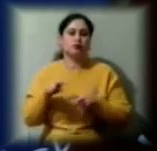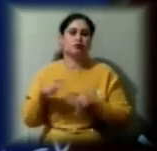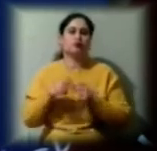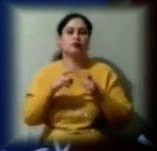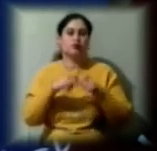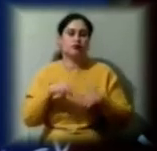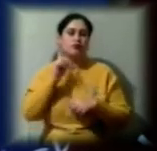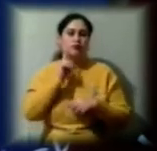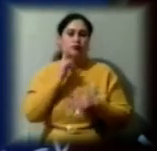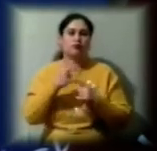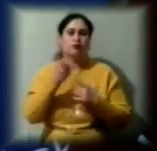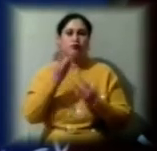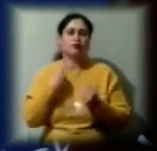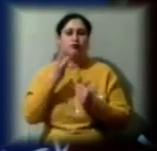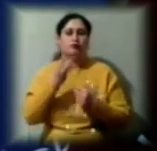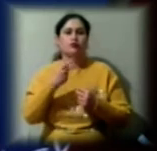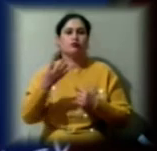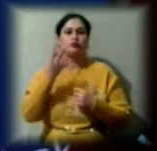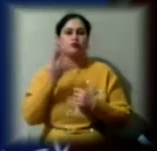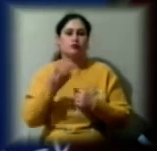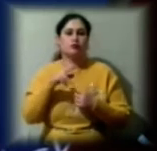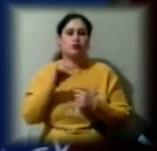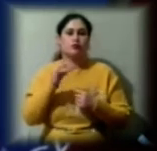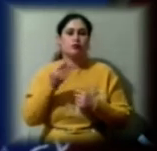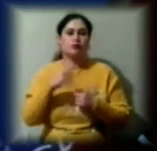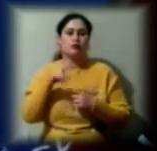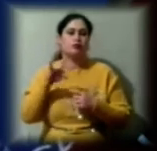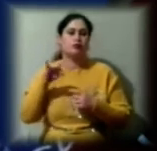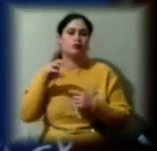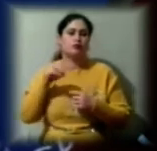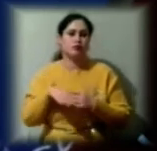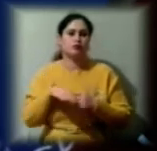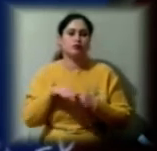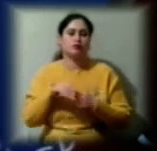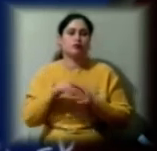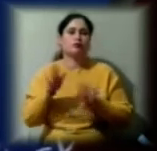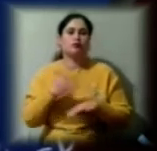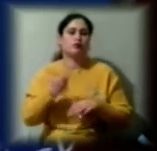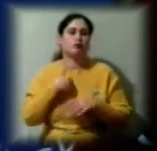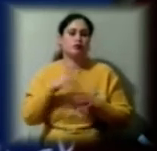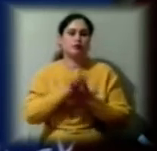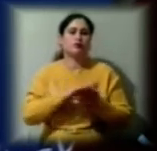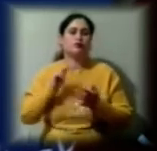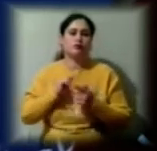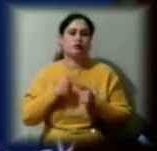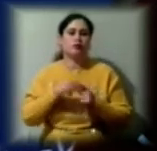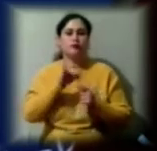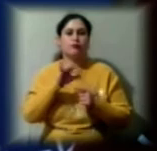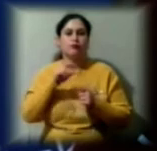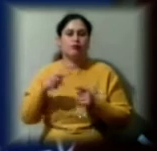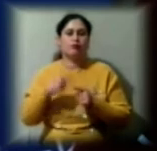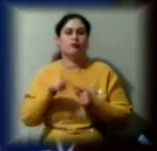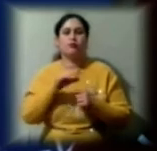маємо 3-4 партії ПЛР-тестів, після яких ми далі працюють епідеміологи, первинна мережа,